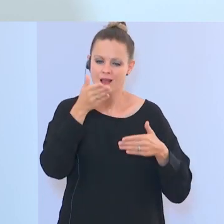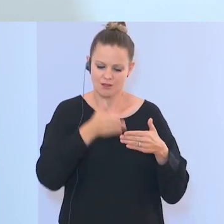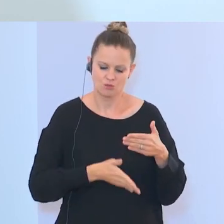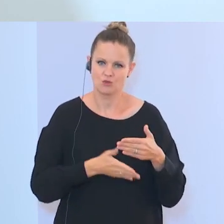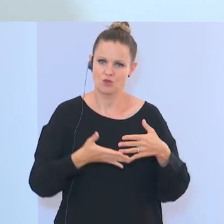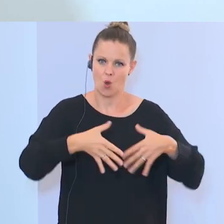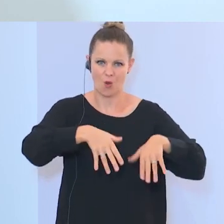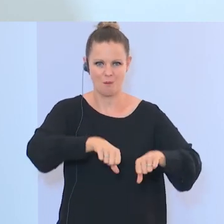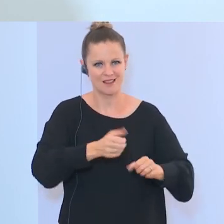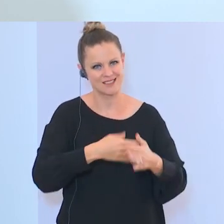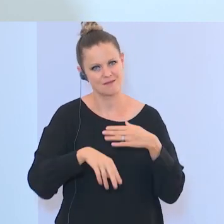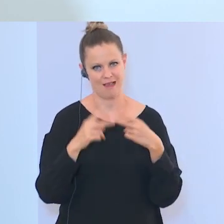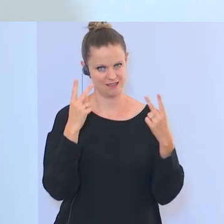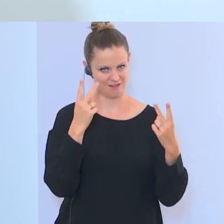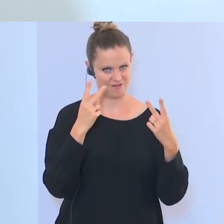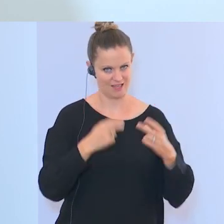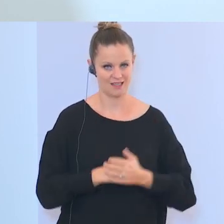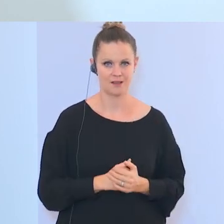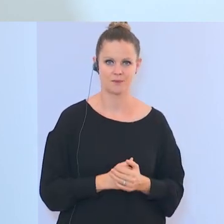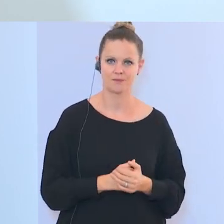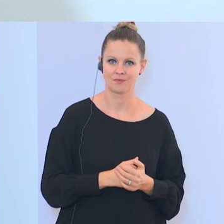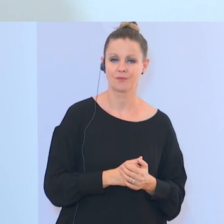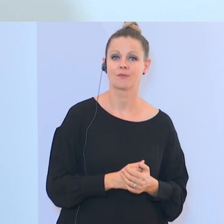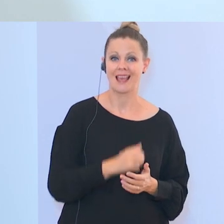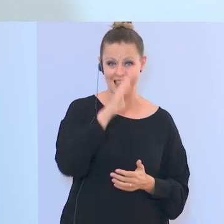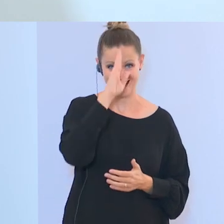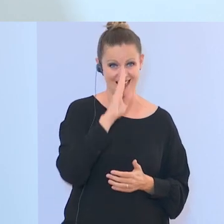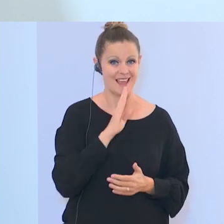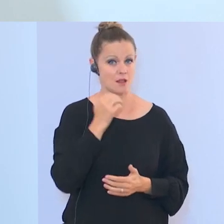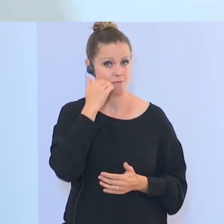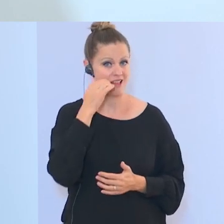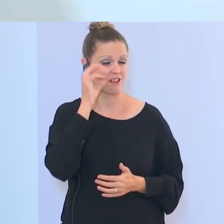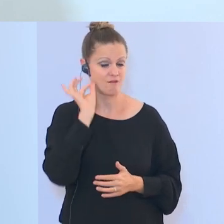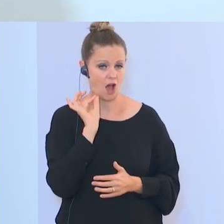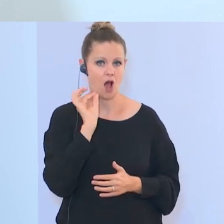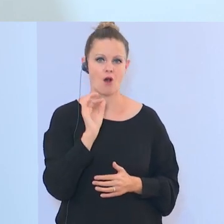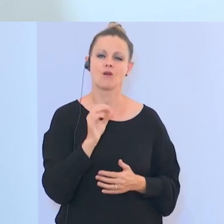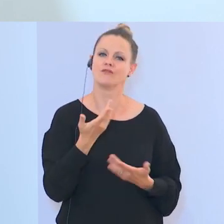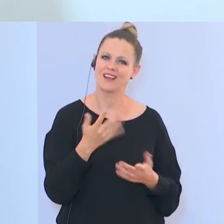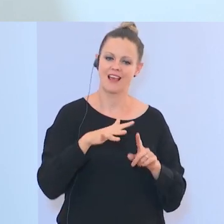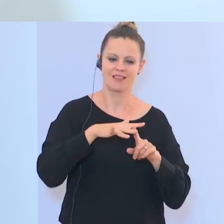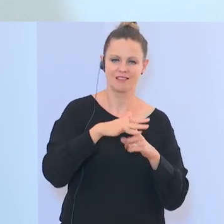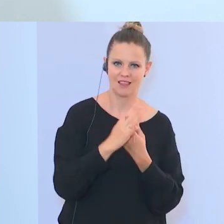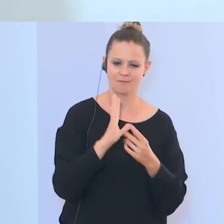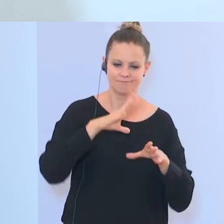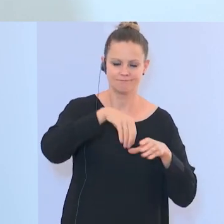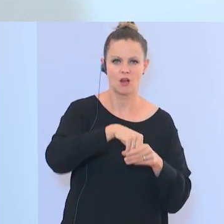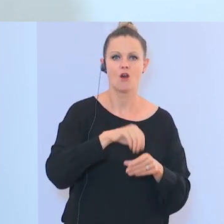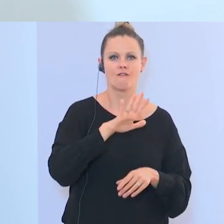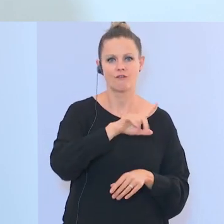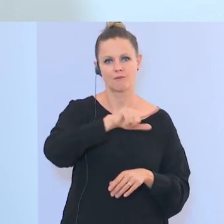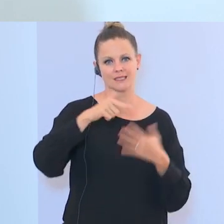geben. Die Direktorin, der Direktor wird ein Team leiten aus fünf bis sieben Fachexpertinnen, Experten.